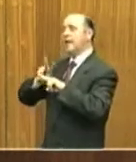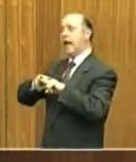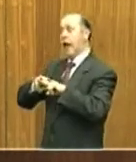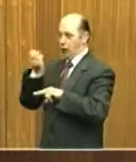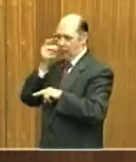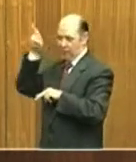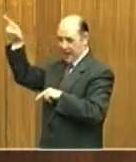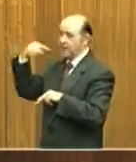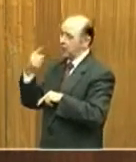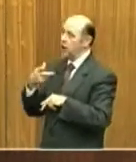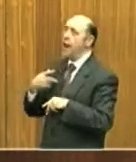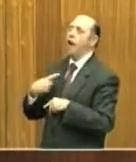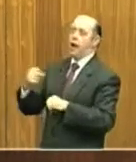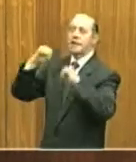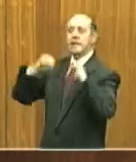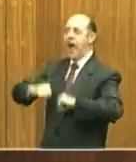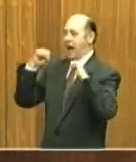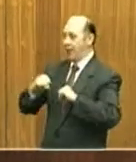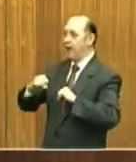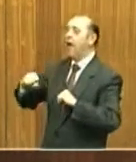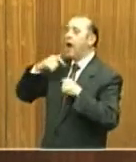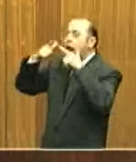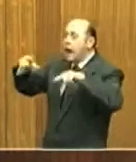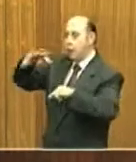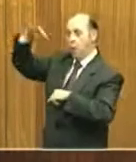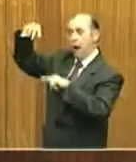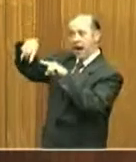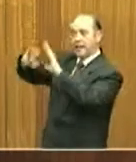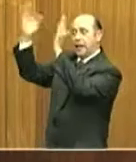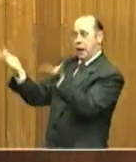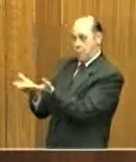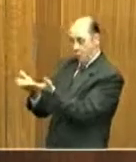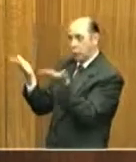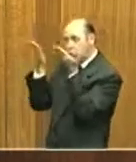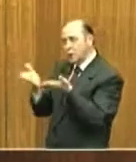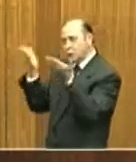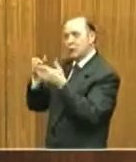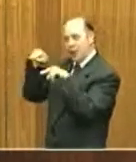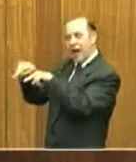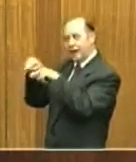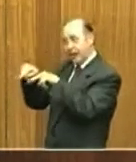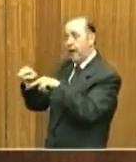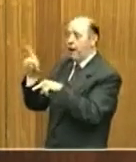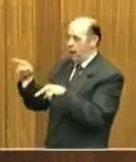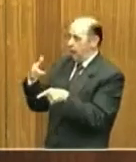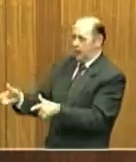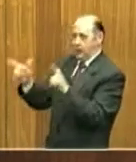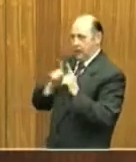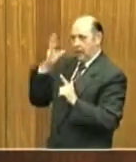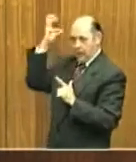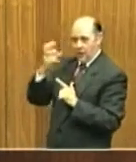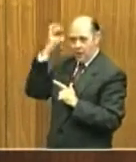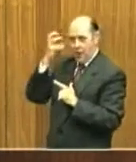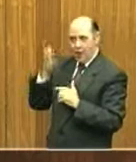Firenze, è la quarta lingua studiata nel mondo. Sono ottime notizie che devono inorgoglirci.